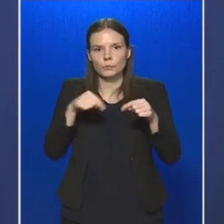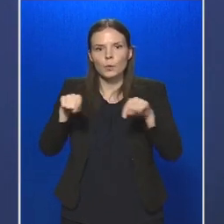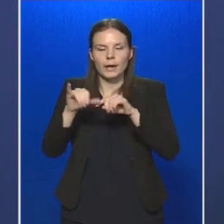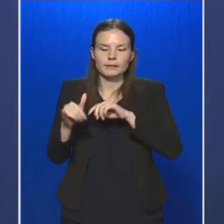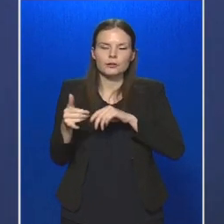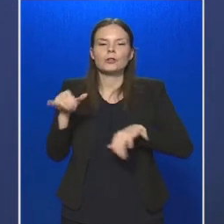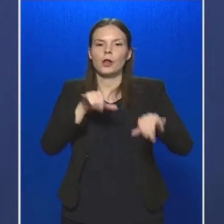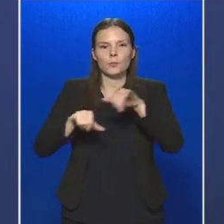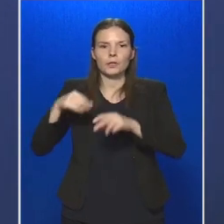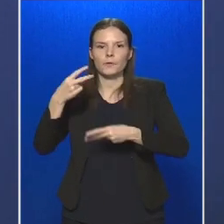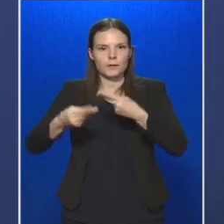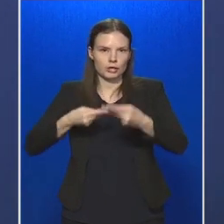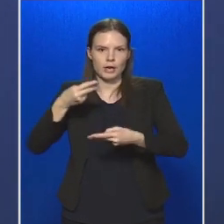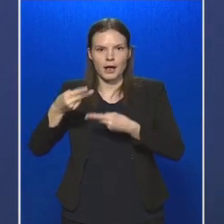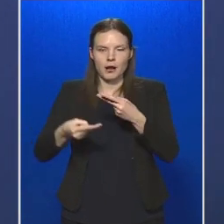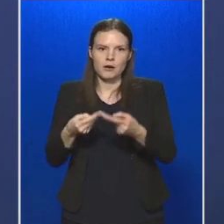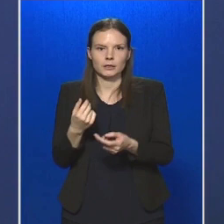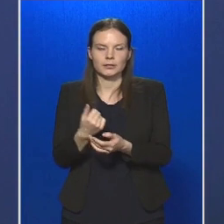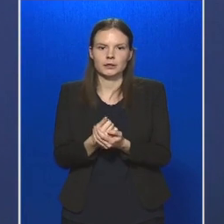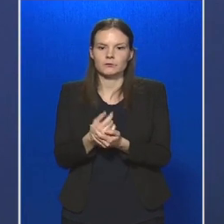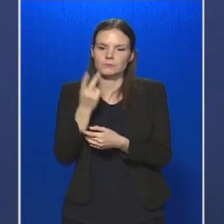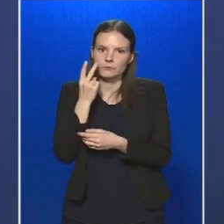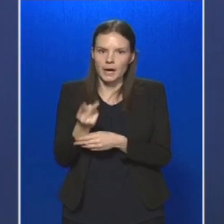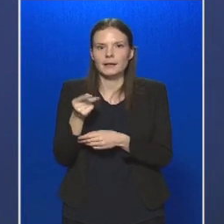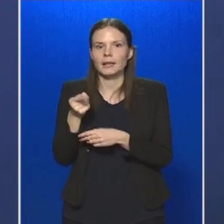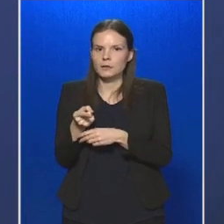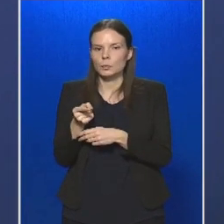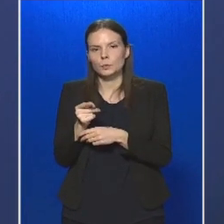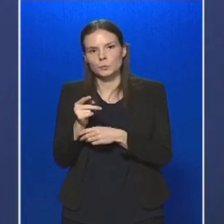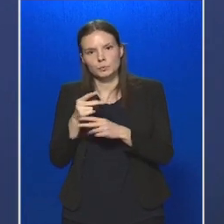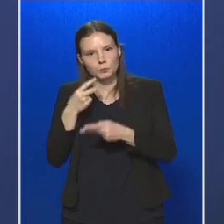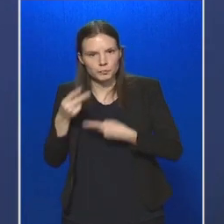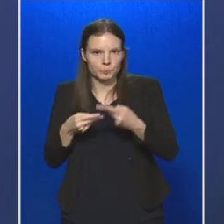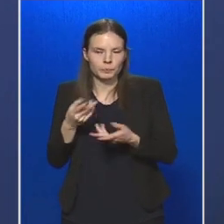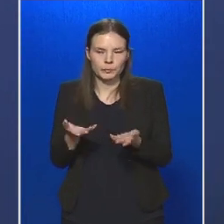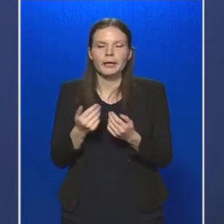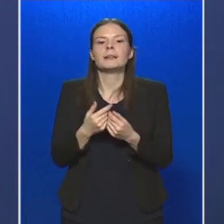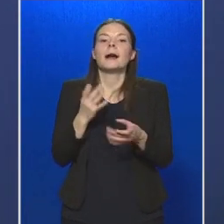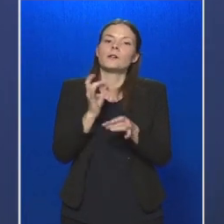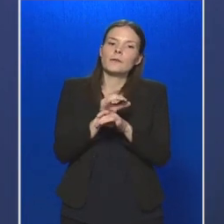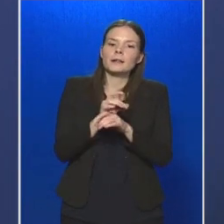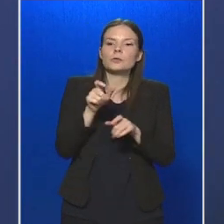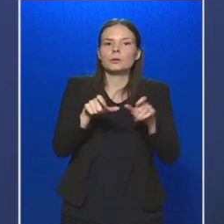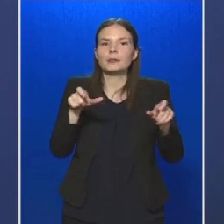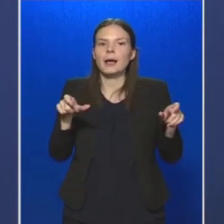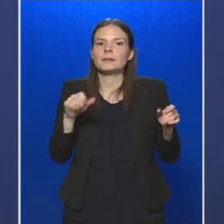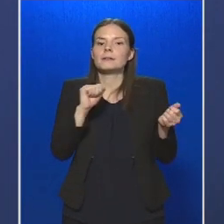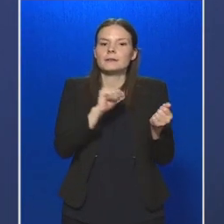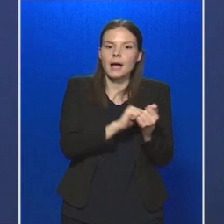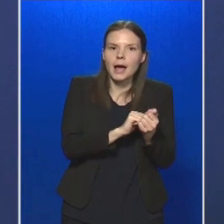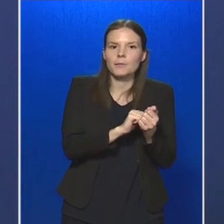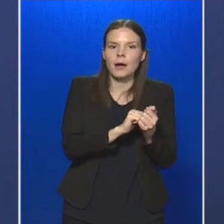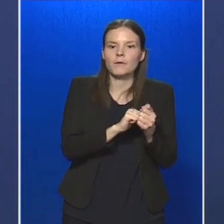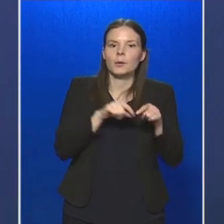is laboratóriumi vizsgálattal nézzük meg. Tehát a fertőzöttek számával mindig